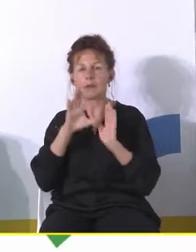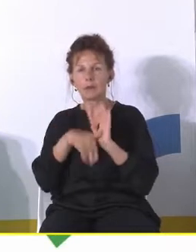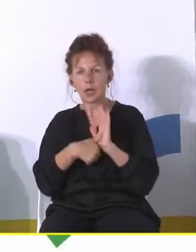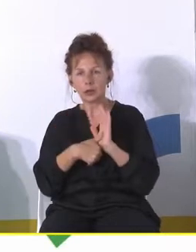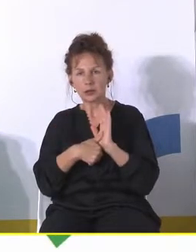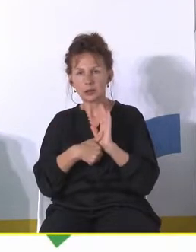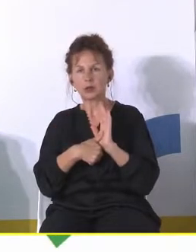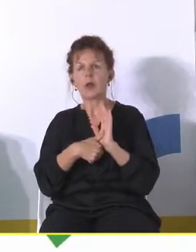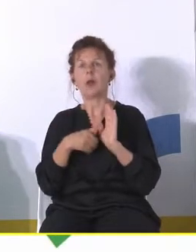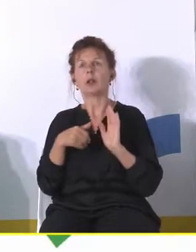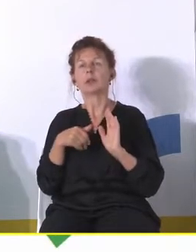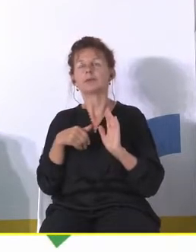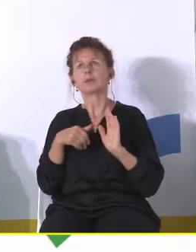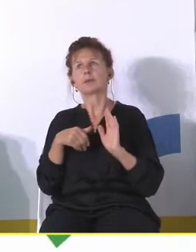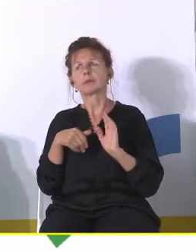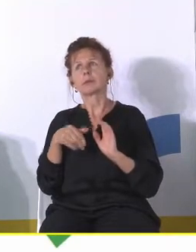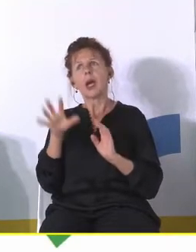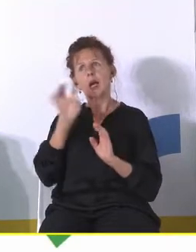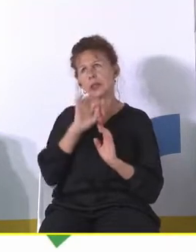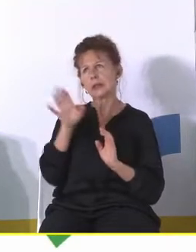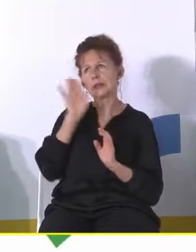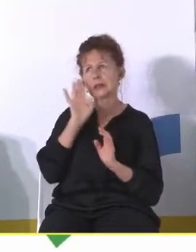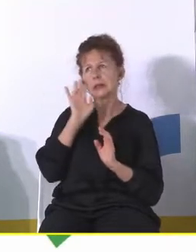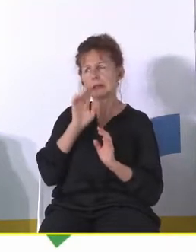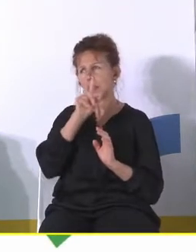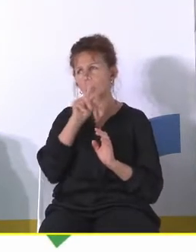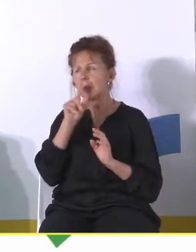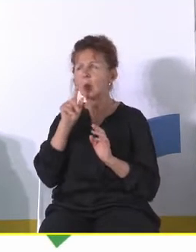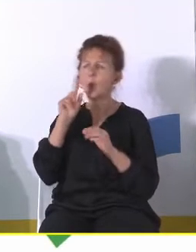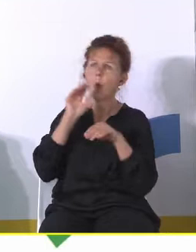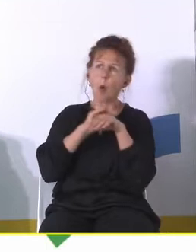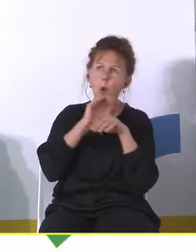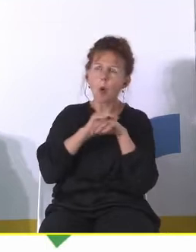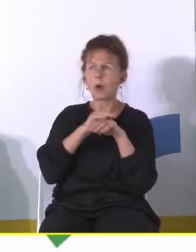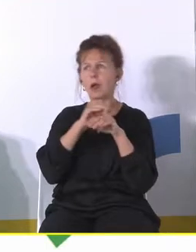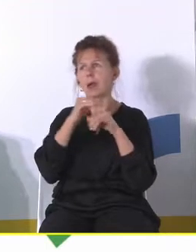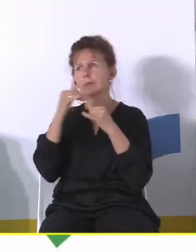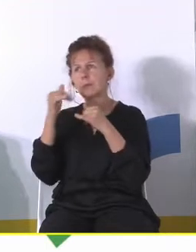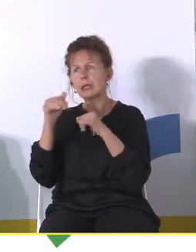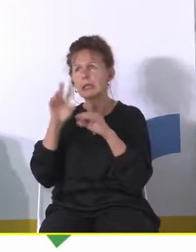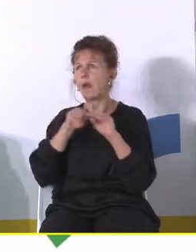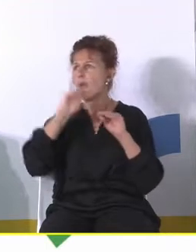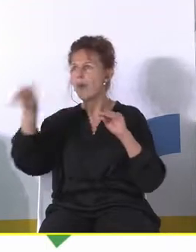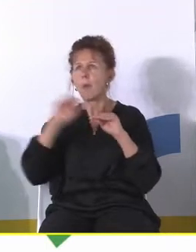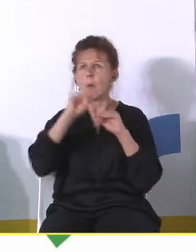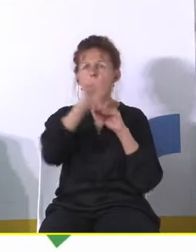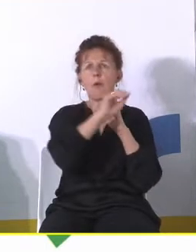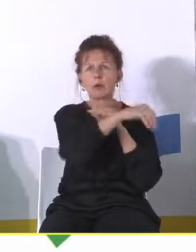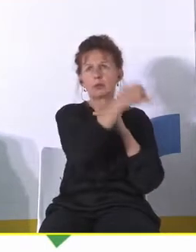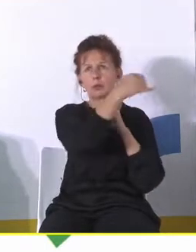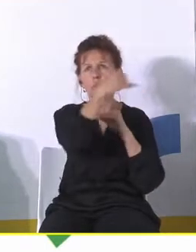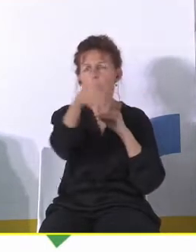obserwuję też osoby znajomych, którzy wyprowadzają się z Poznania do okolicznych